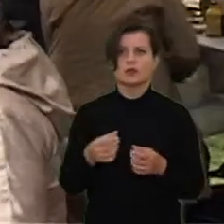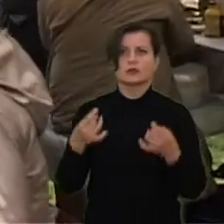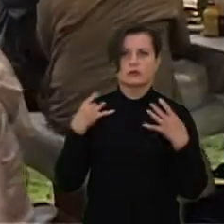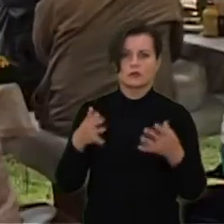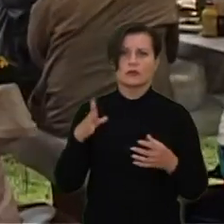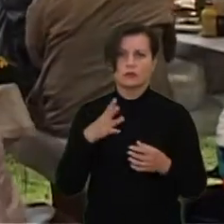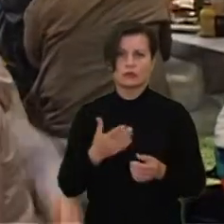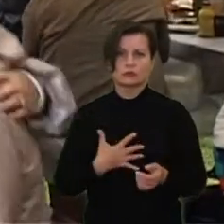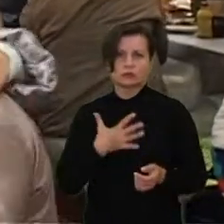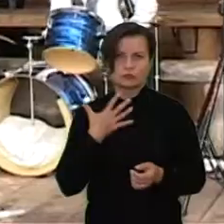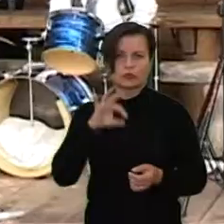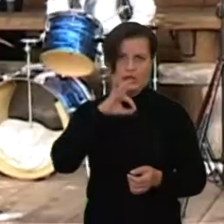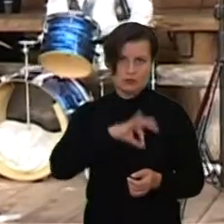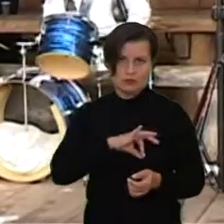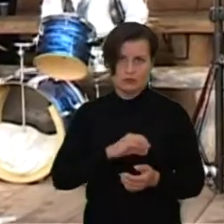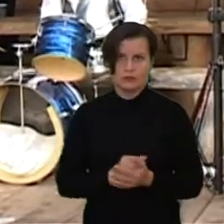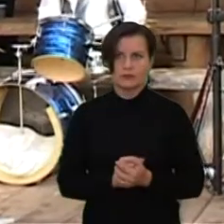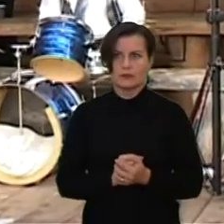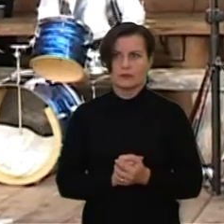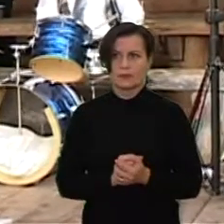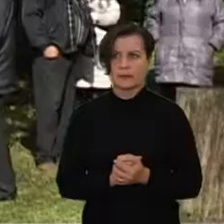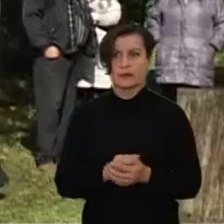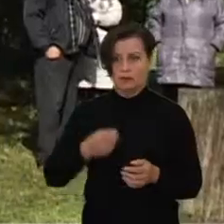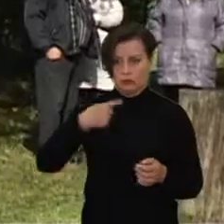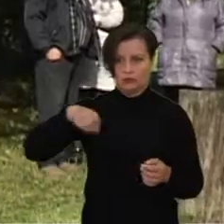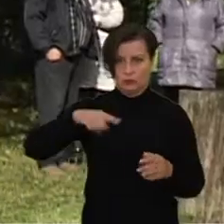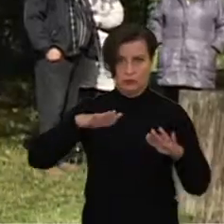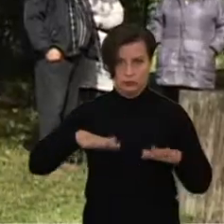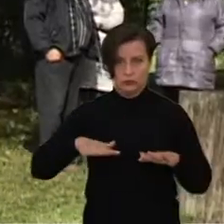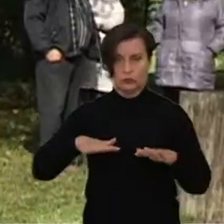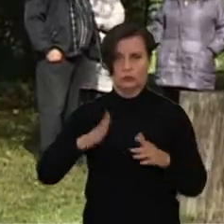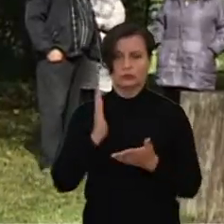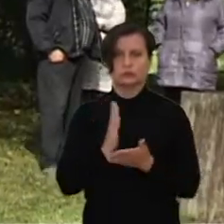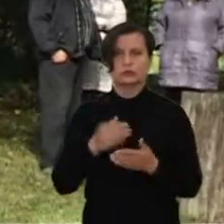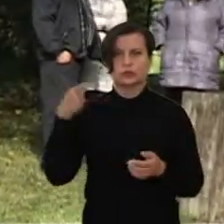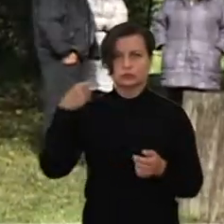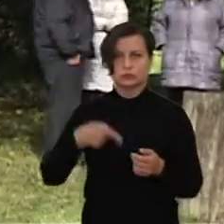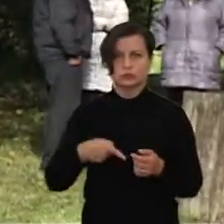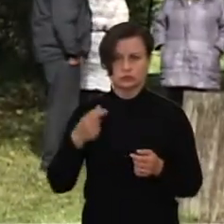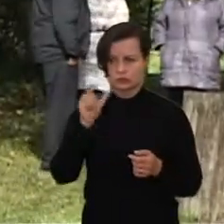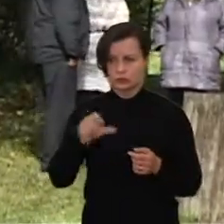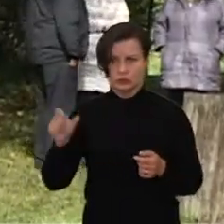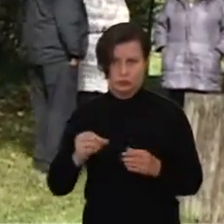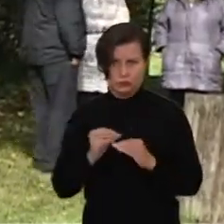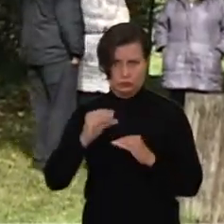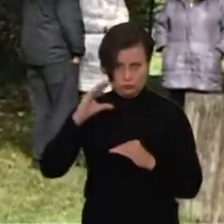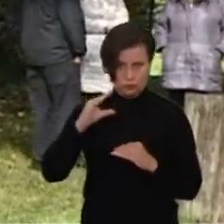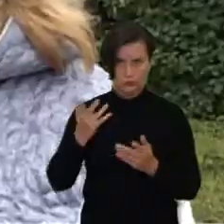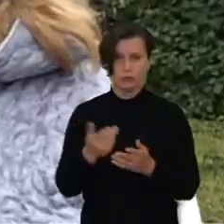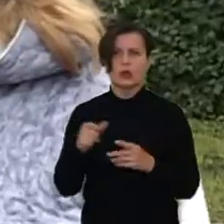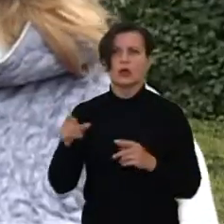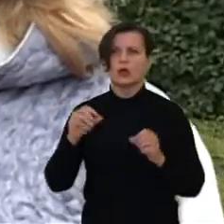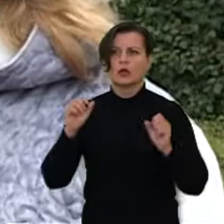kinderiškėja buvo smagi ir naudinga. Pas mus yra virš tūkstančio narių, didžiausia šventė yra